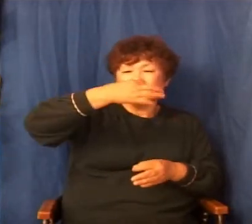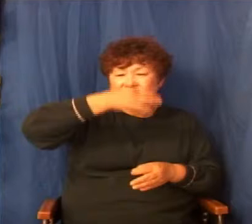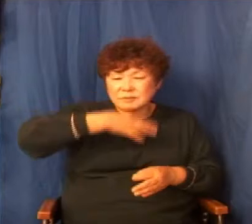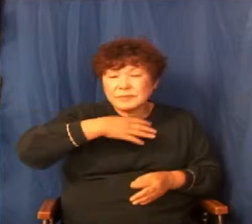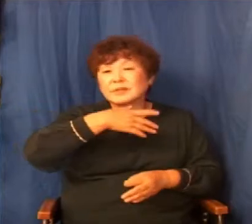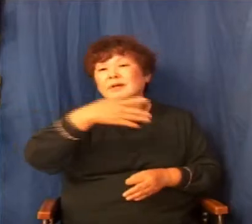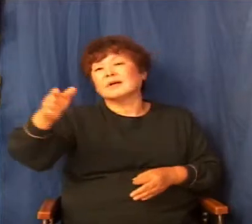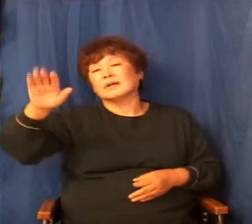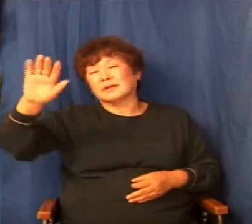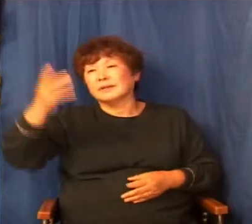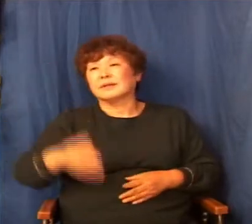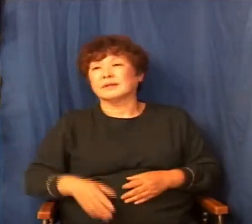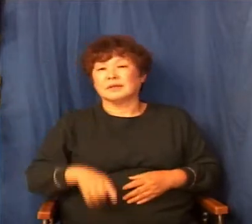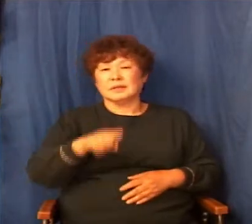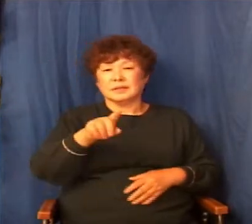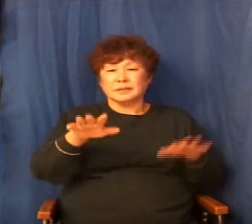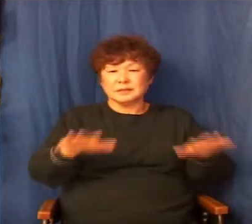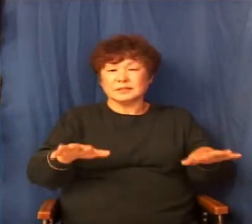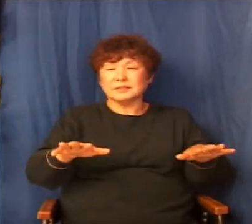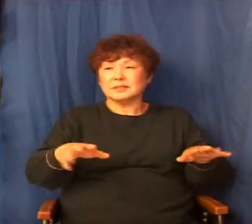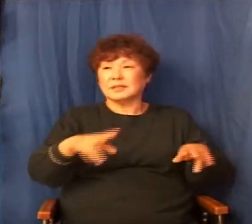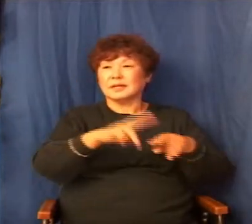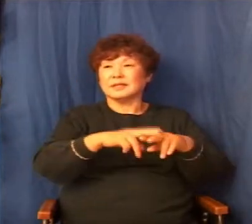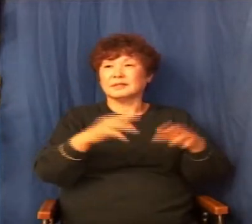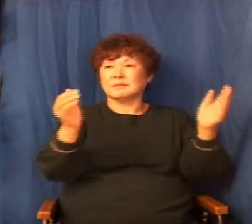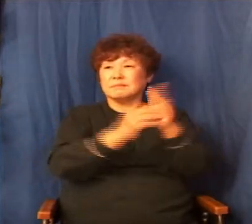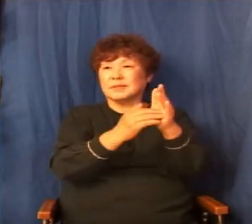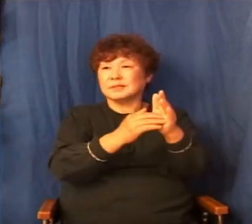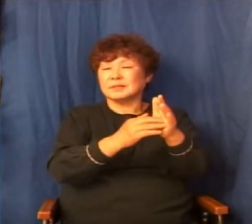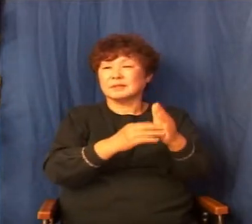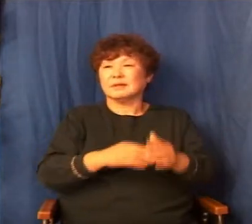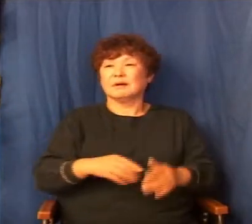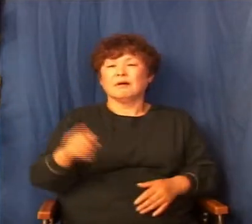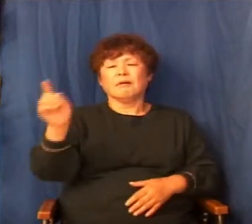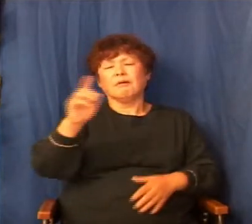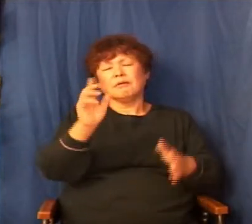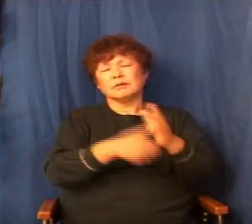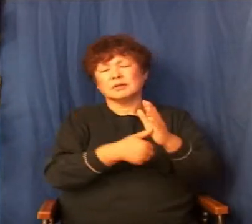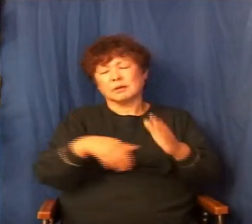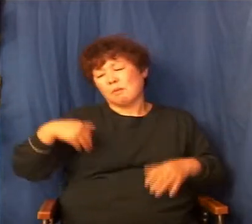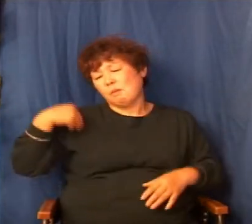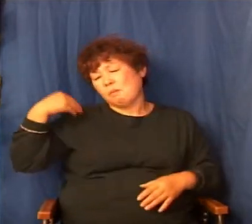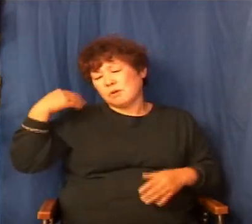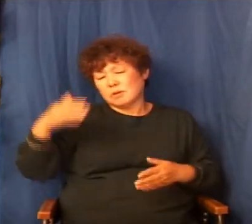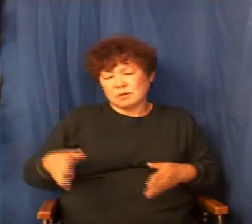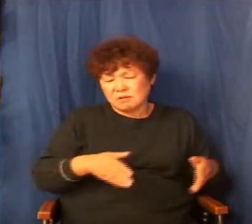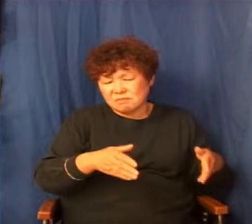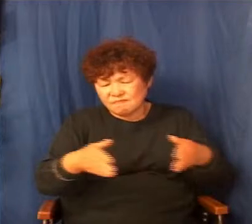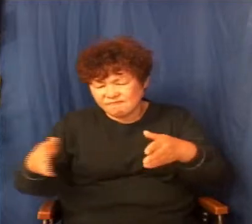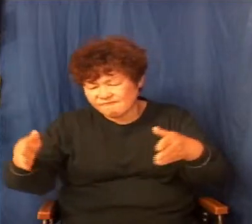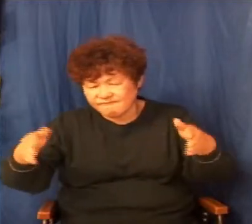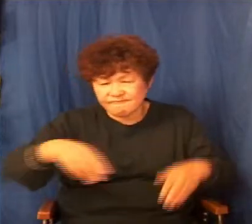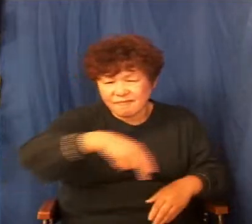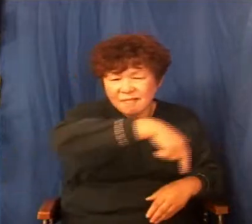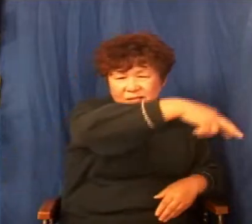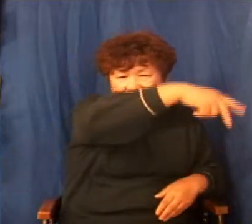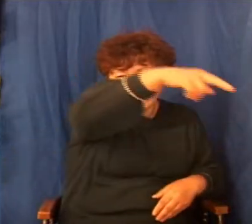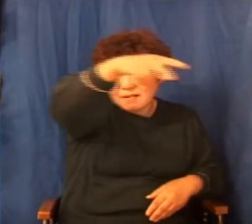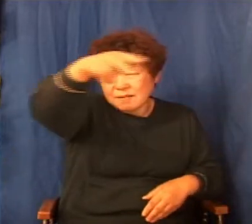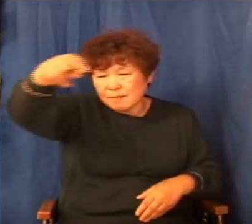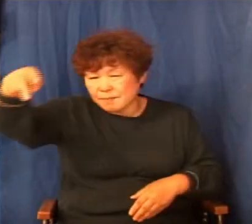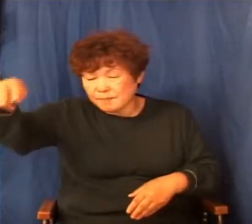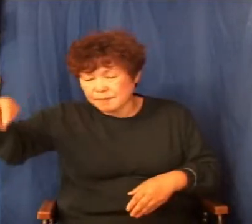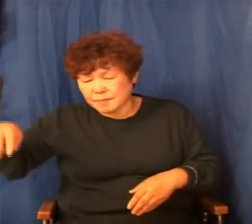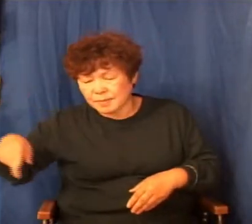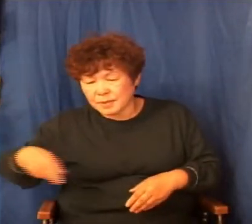지금 이 현장에서 딱 끝낼 수 있는 것과 아직도 언제가 될지 모르는 그 일을 위해서 계속 뺑뺑이 돌아야 되는